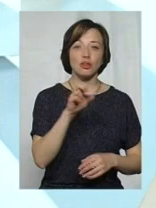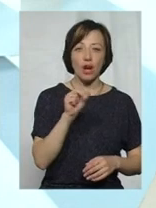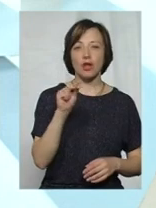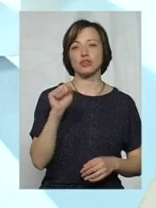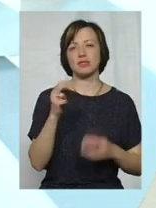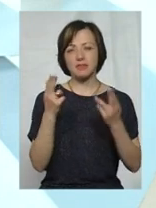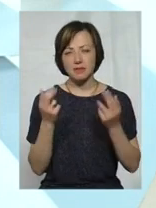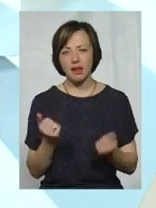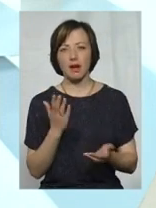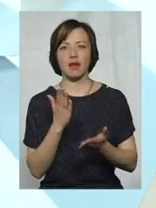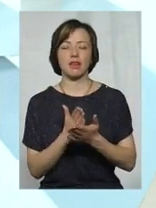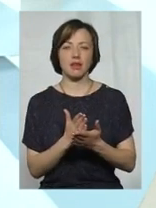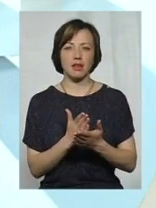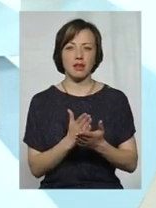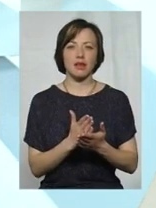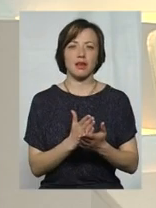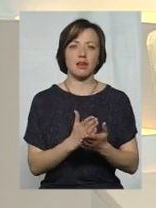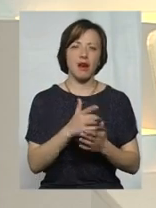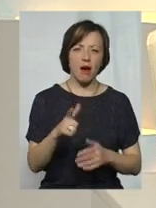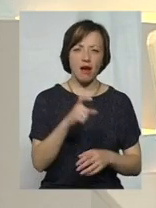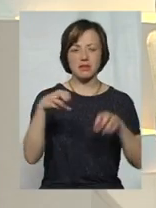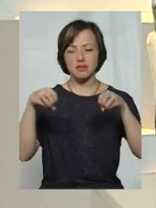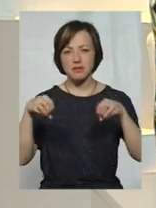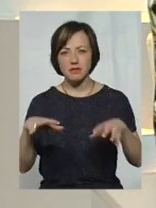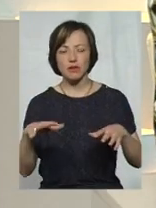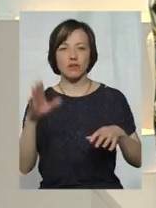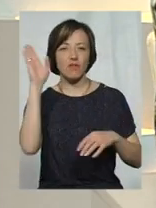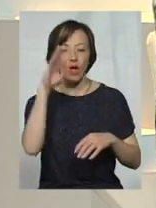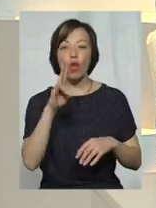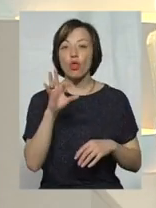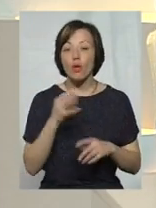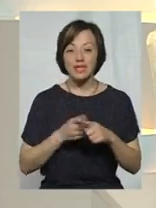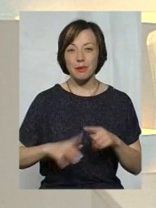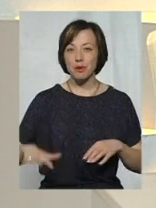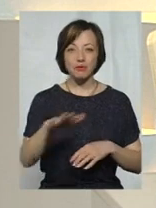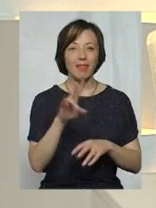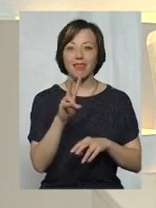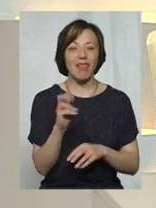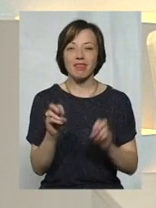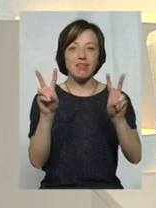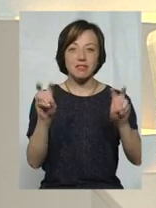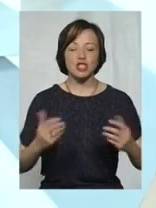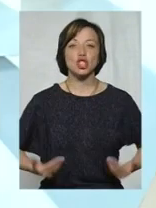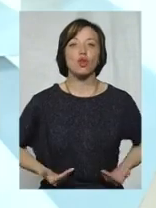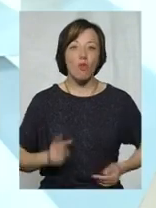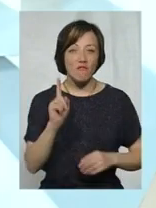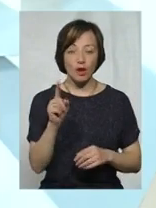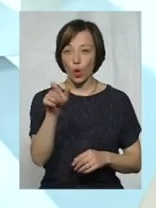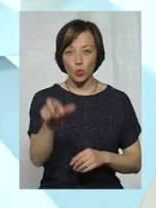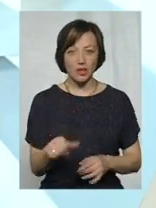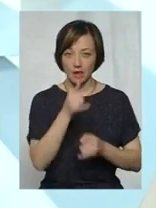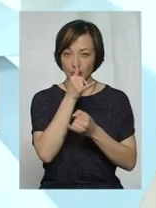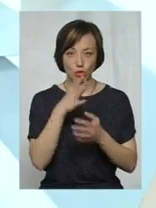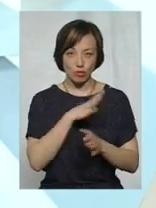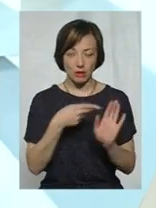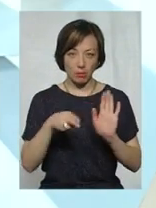є підведені відповідні комунікації, але це приміщення не є житловим, тому там людина не може бути